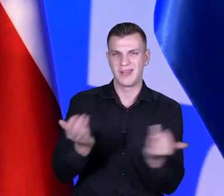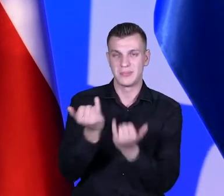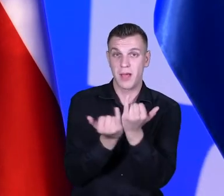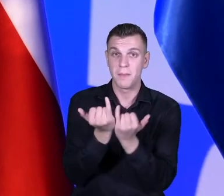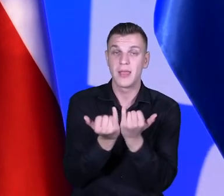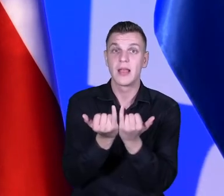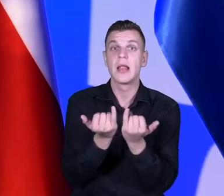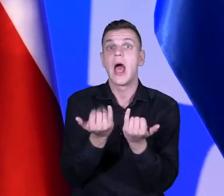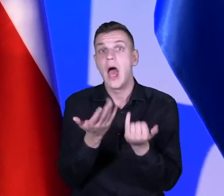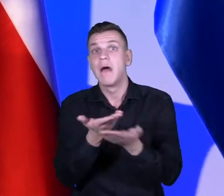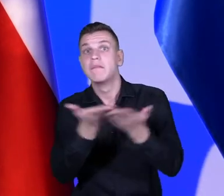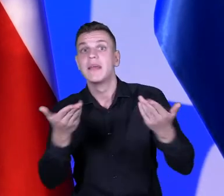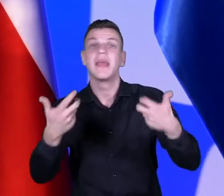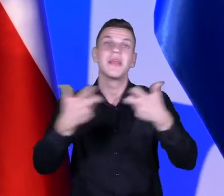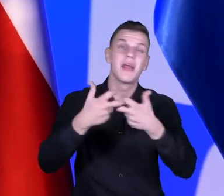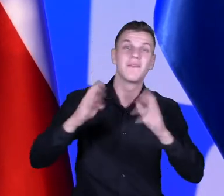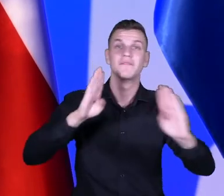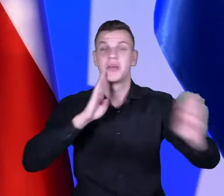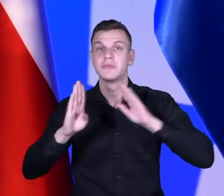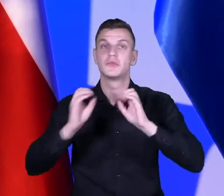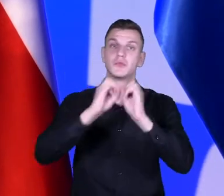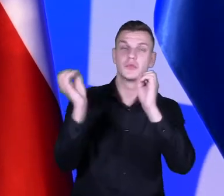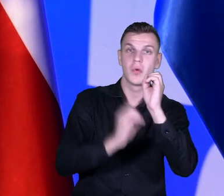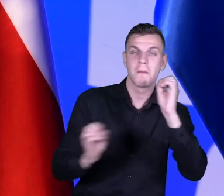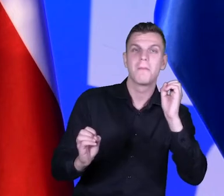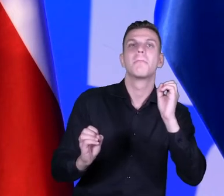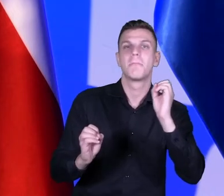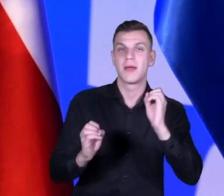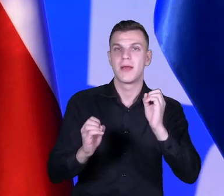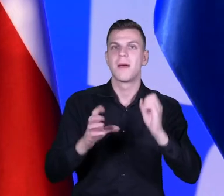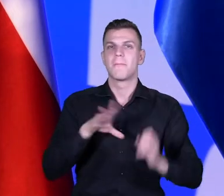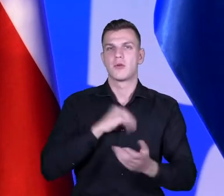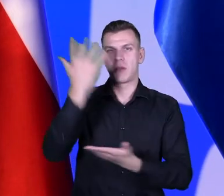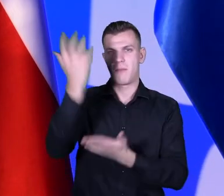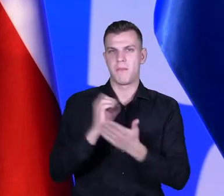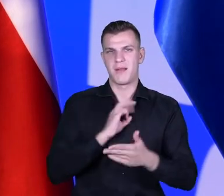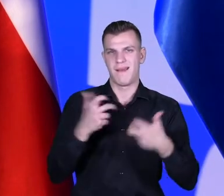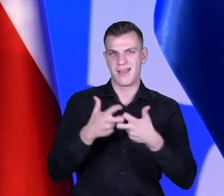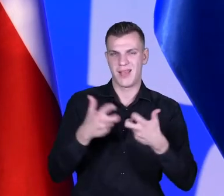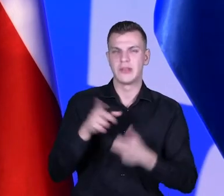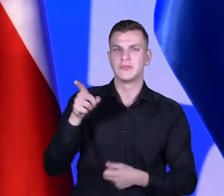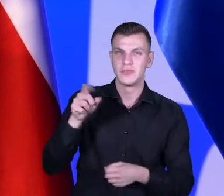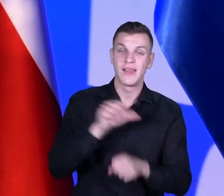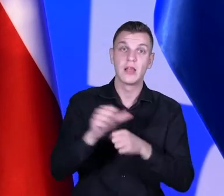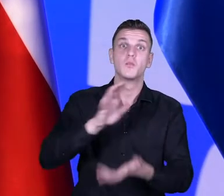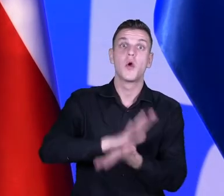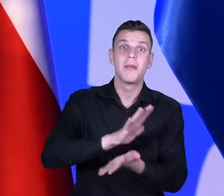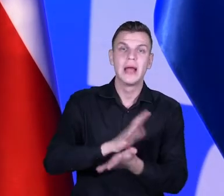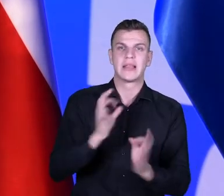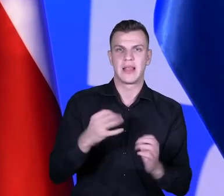a Państwo, którzy jesteście z nami online, na Facebooku i na Zoomie, możecie ściągnąć bezpośrednio z naszej strony internetowej.